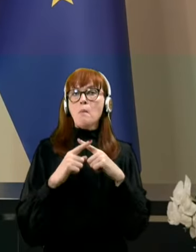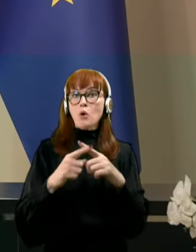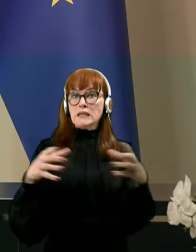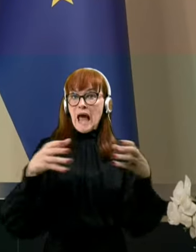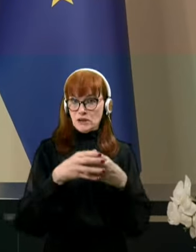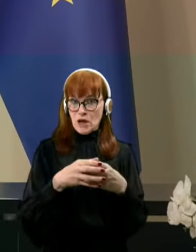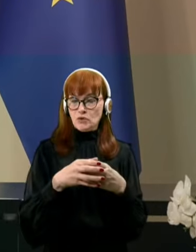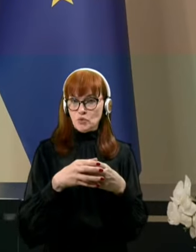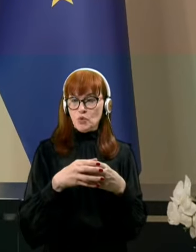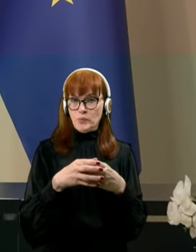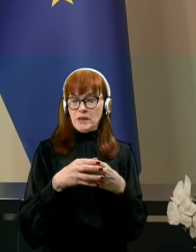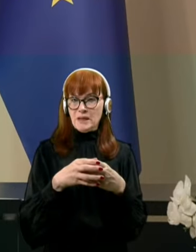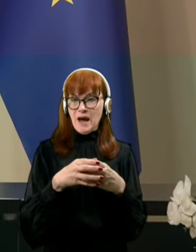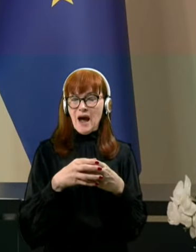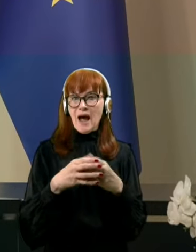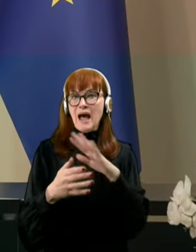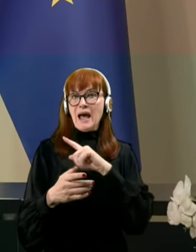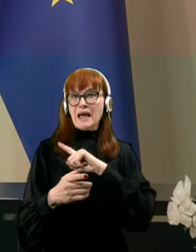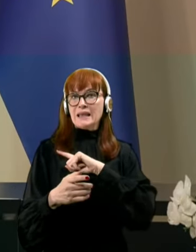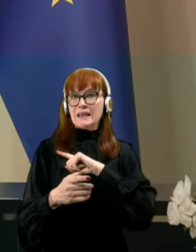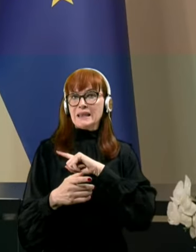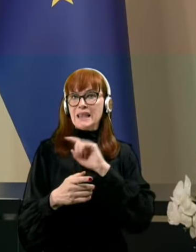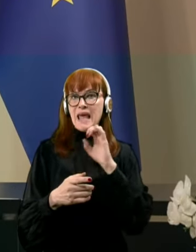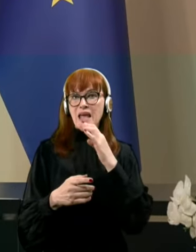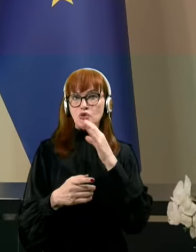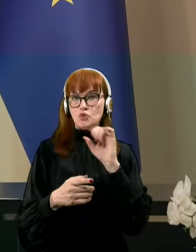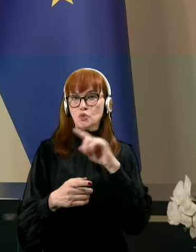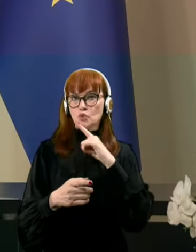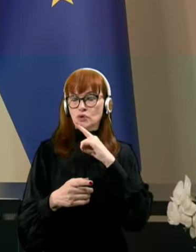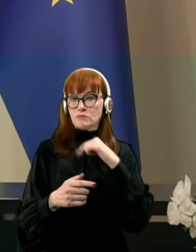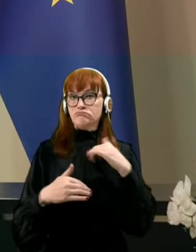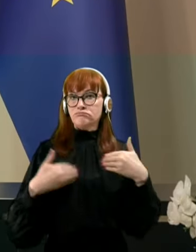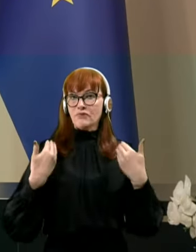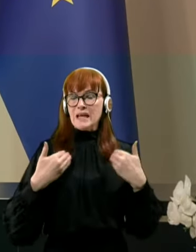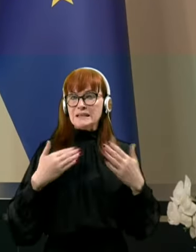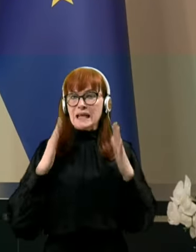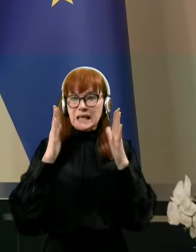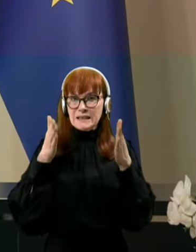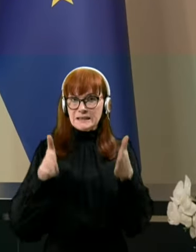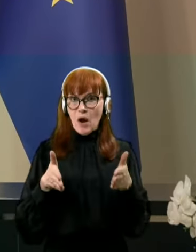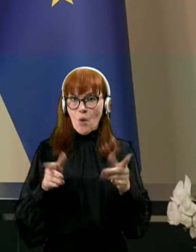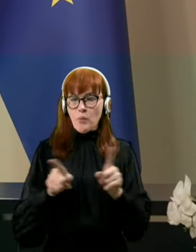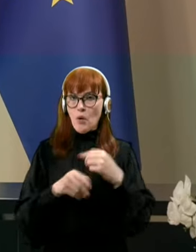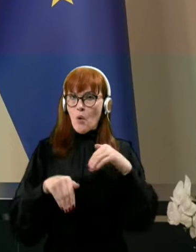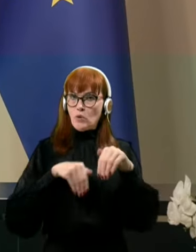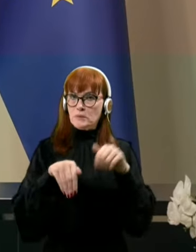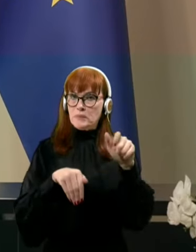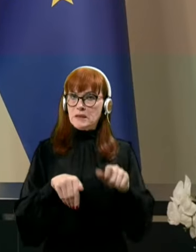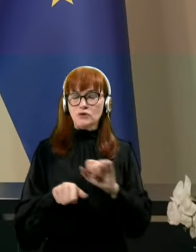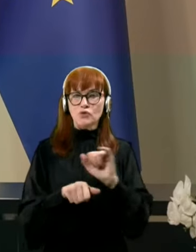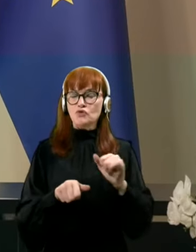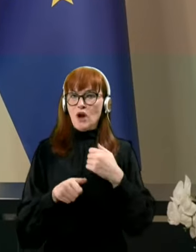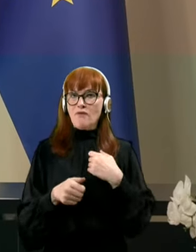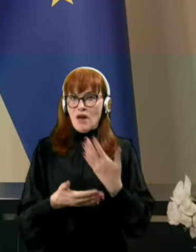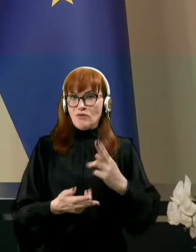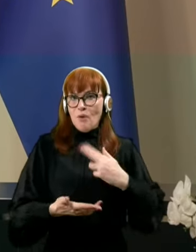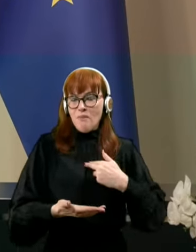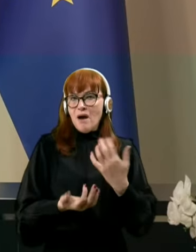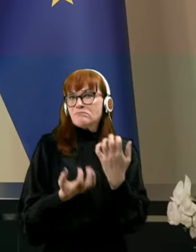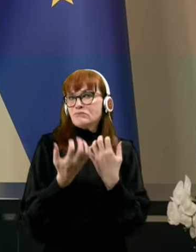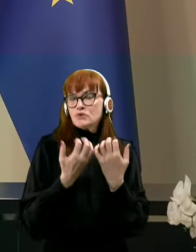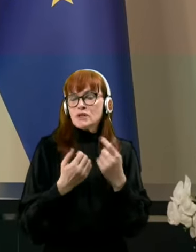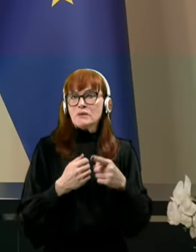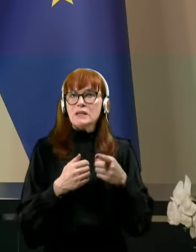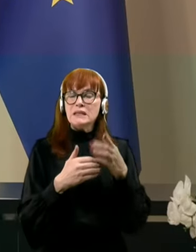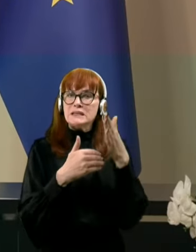tudi se me veseli zaupanje, ki ga kot minister še vedno oživam strani